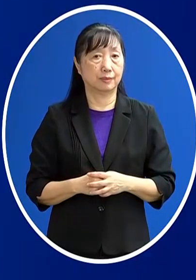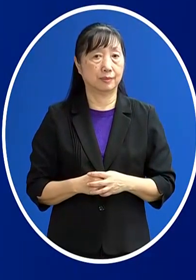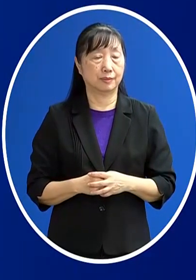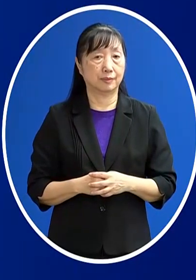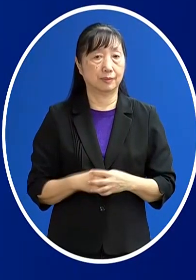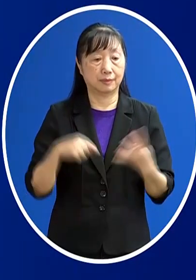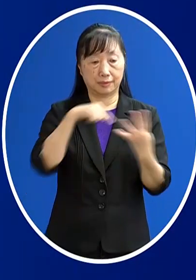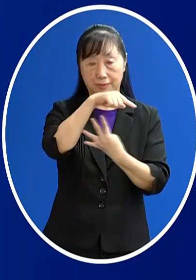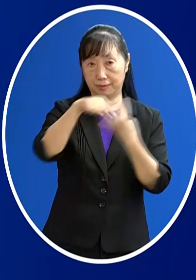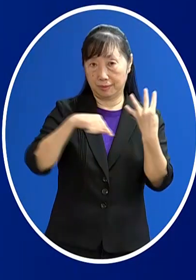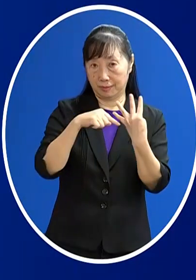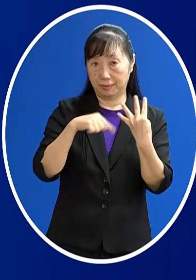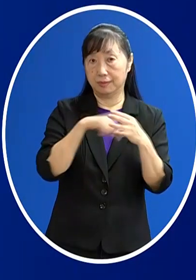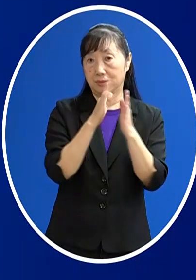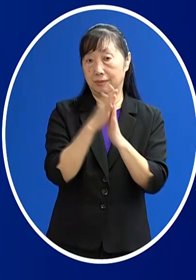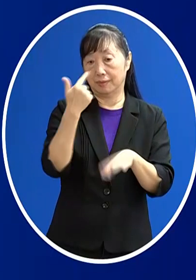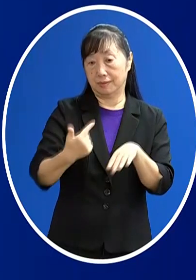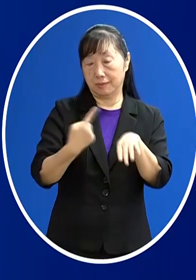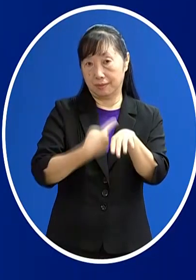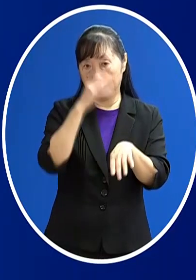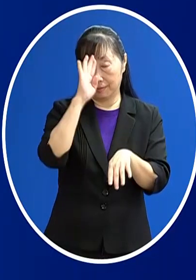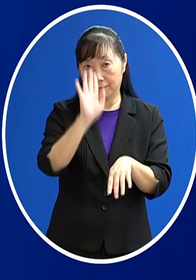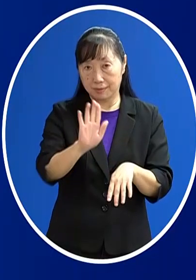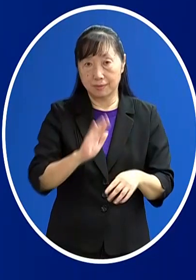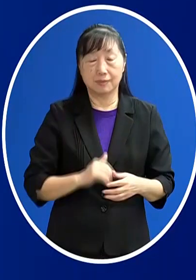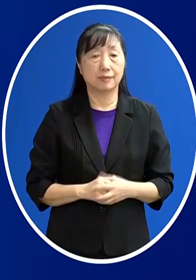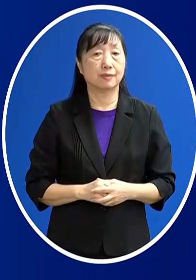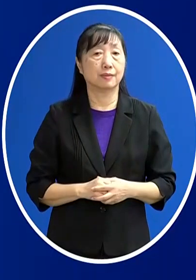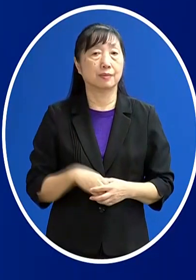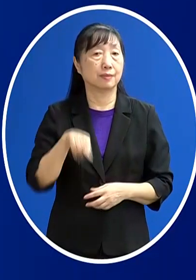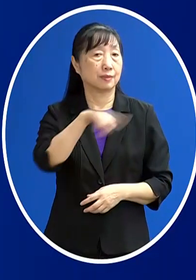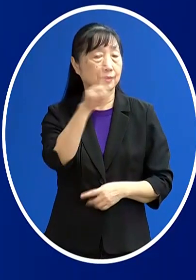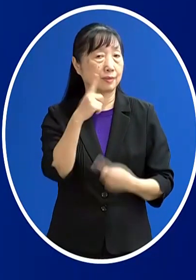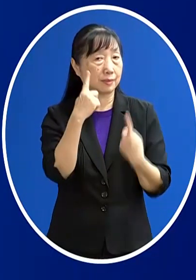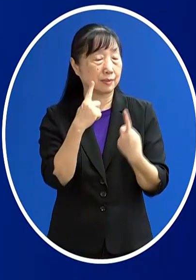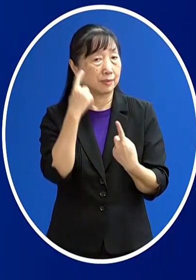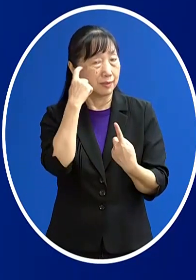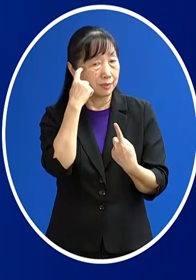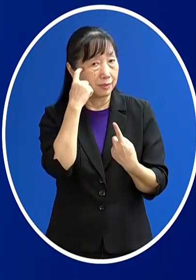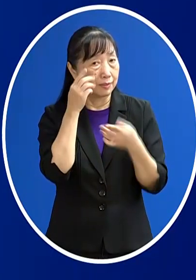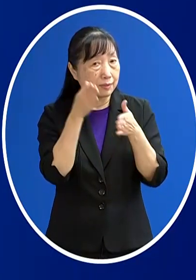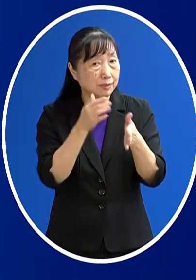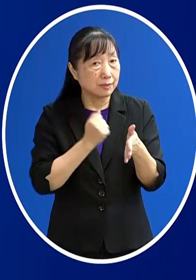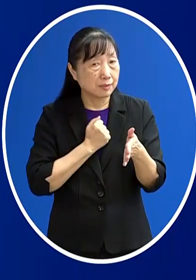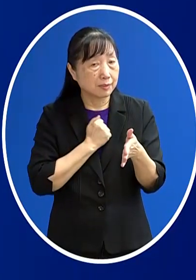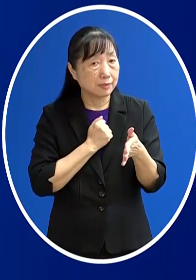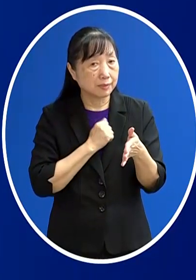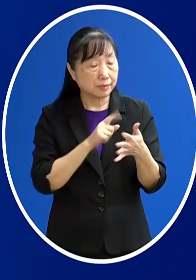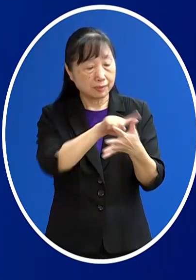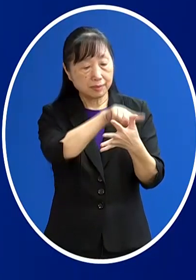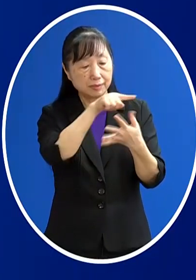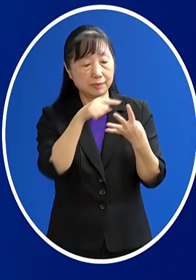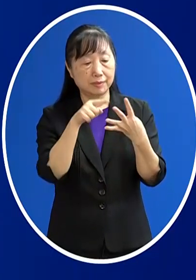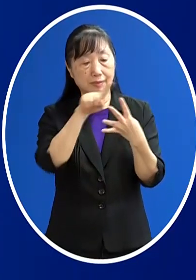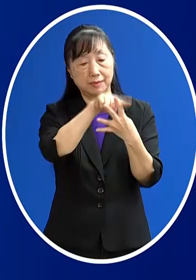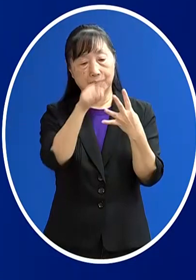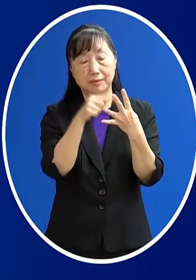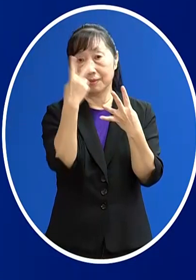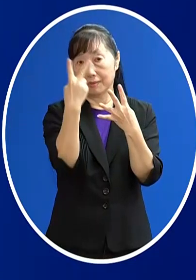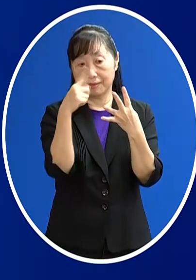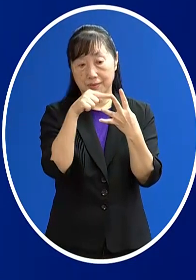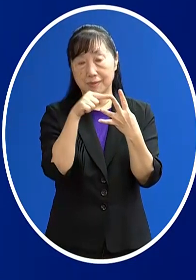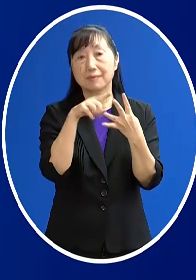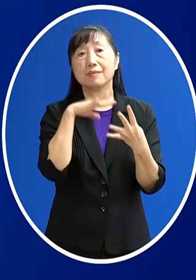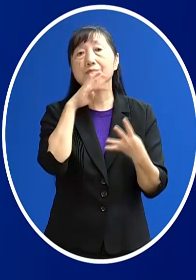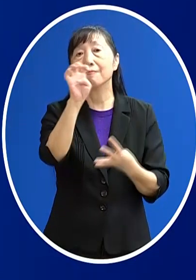都有慢性疾病 然後年齡 大概大家比較有興趣可能是我們的虛號2這一位 40多歲的